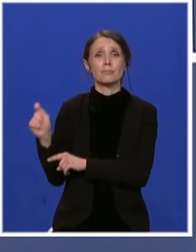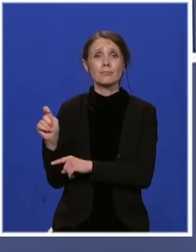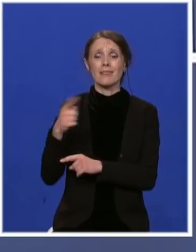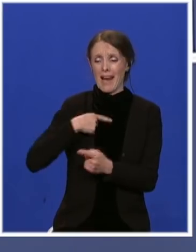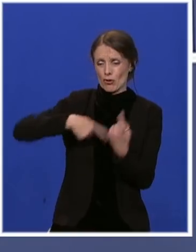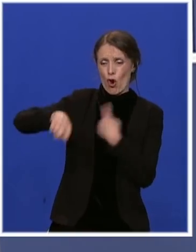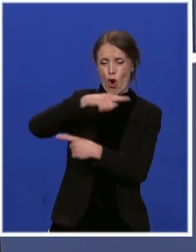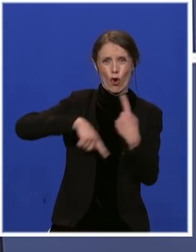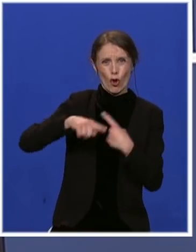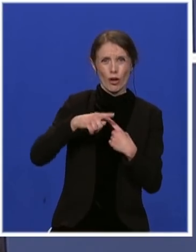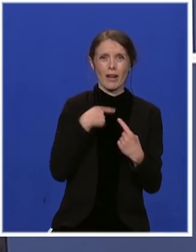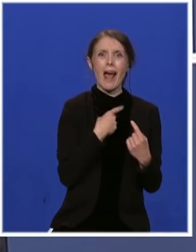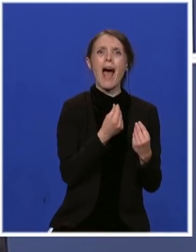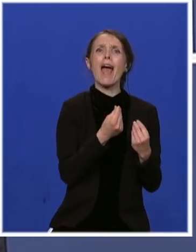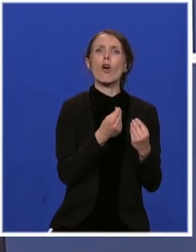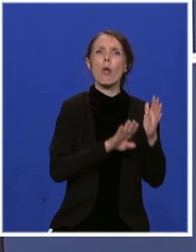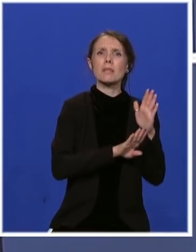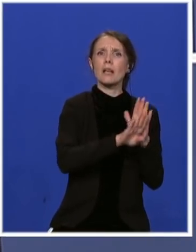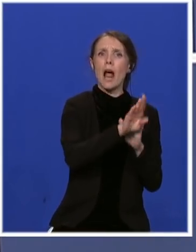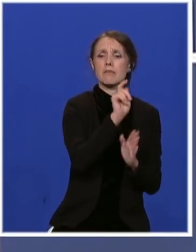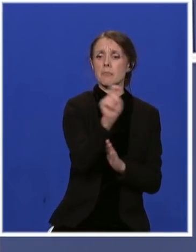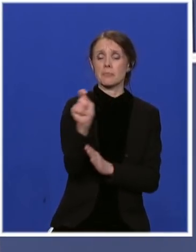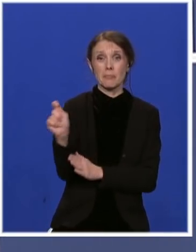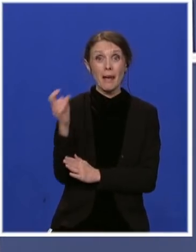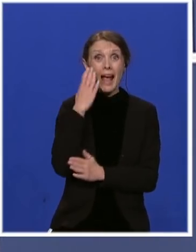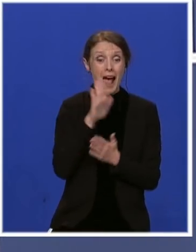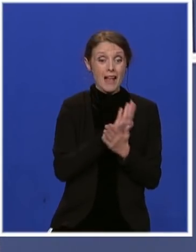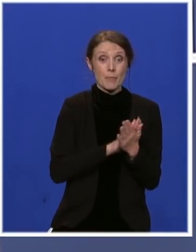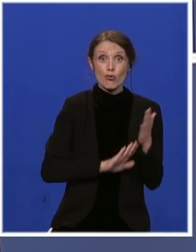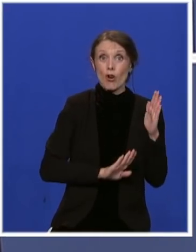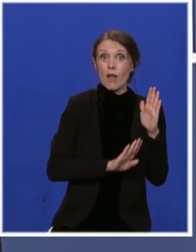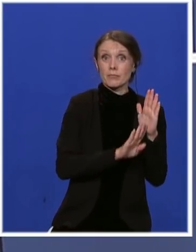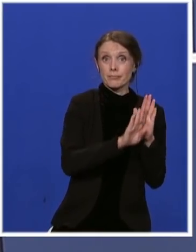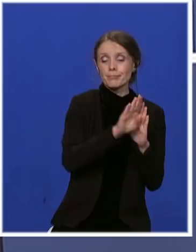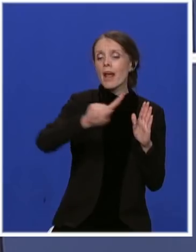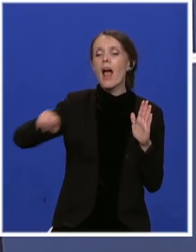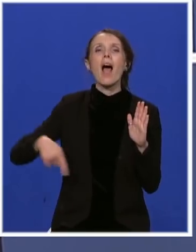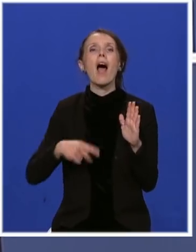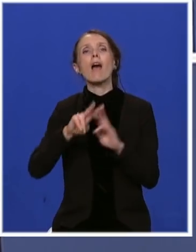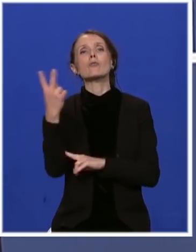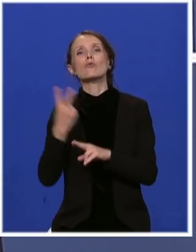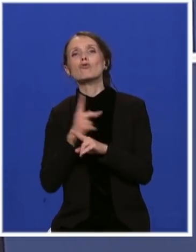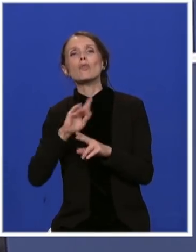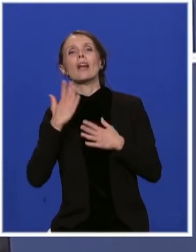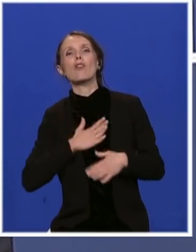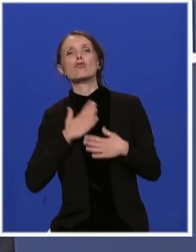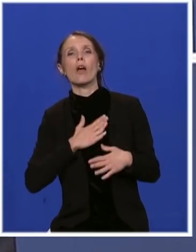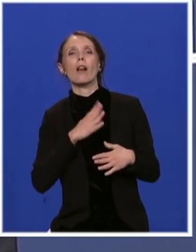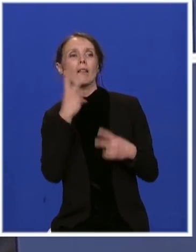razvoju u regionu tog sekunda naravno da ne žele svi uspeh i ne žele svi to da vide